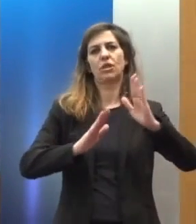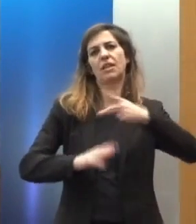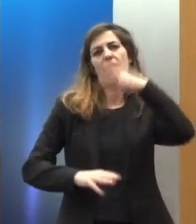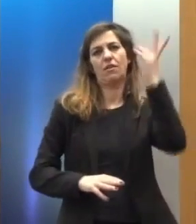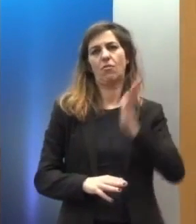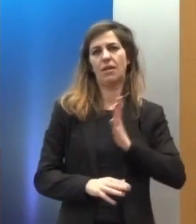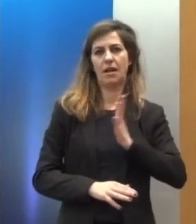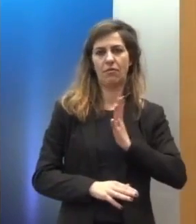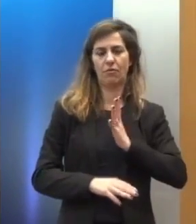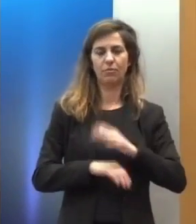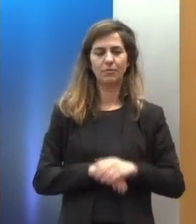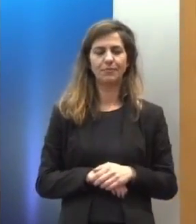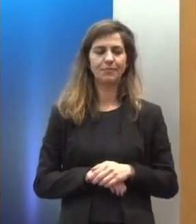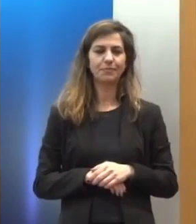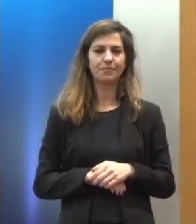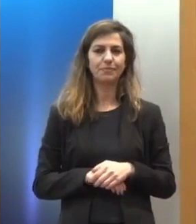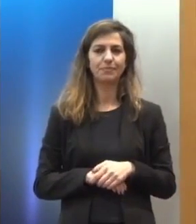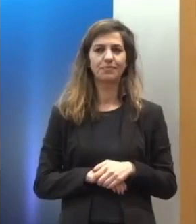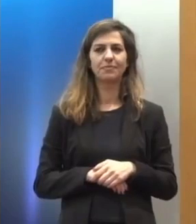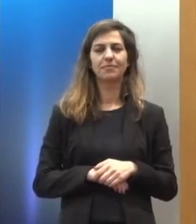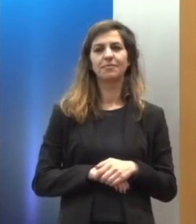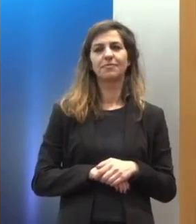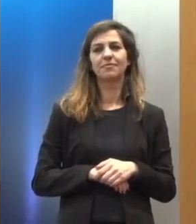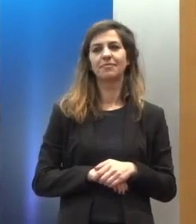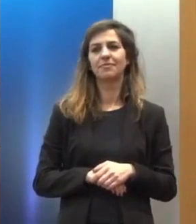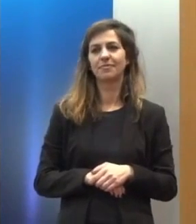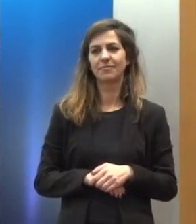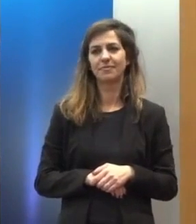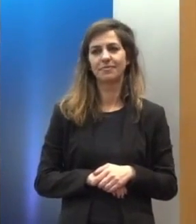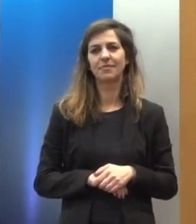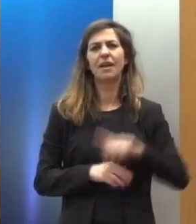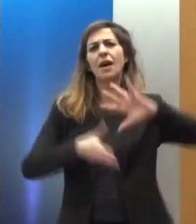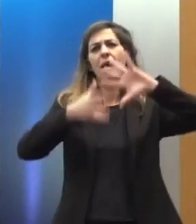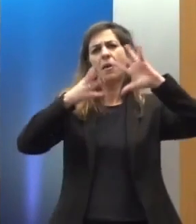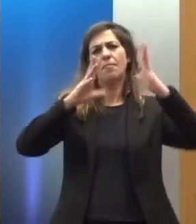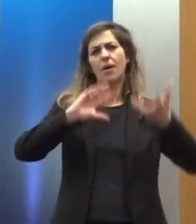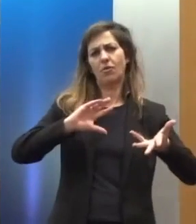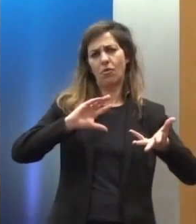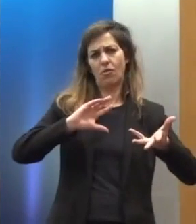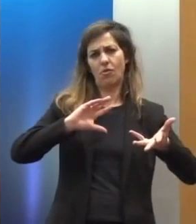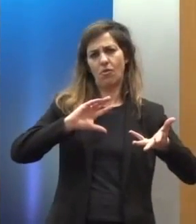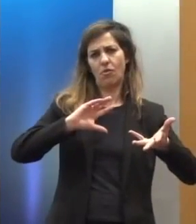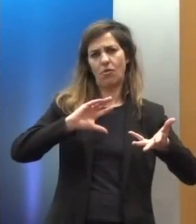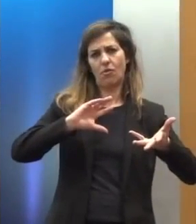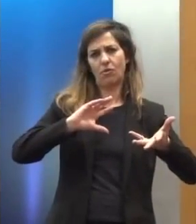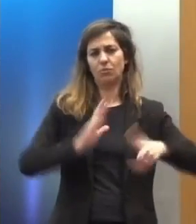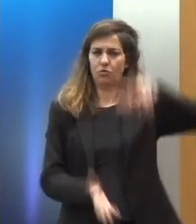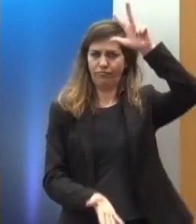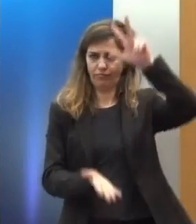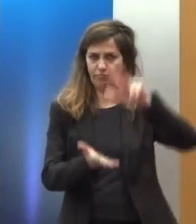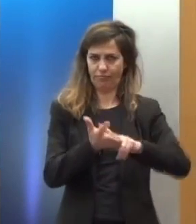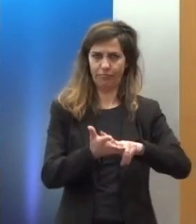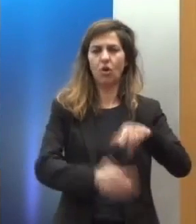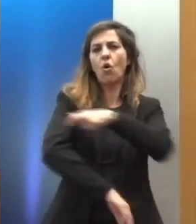των δικαιωμάτων του ανθρώπου. Από την Οικουμενική Διακήρυξη και το Χάρτη των Ηνωμένων Εθνών, σε μια